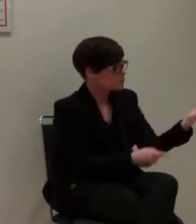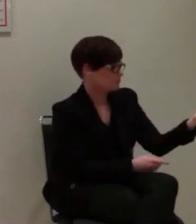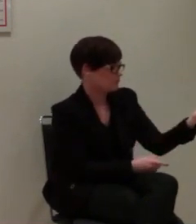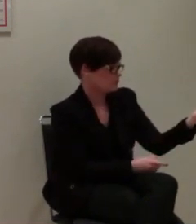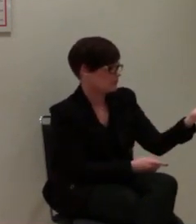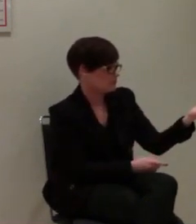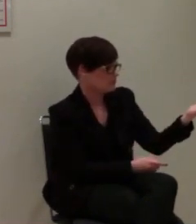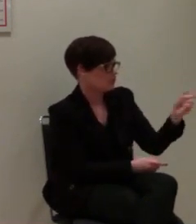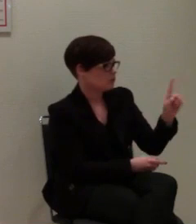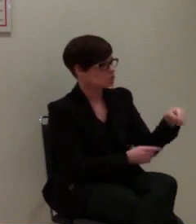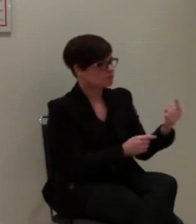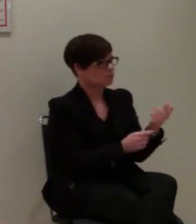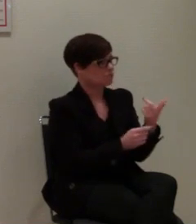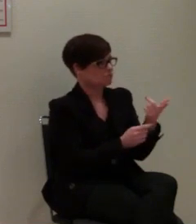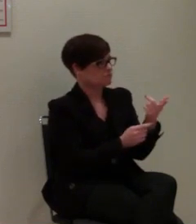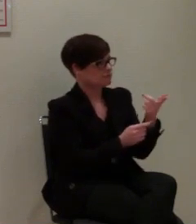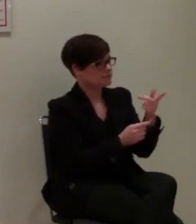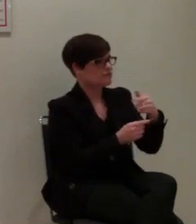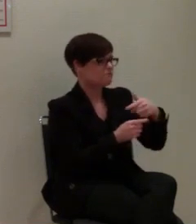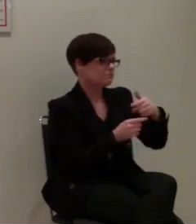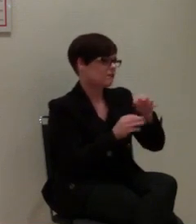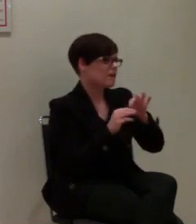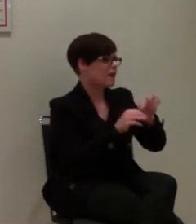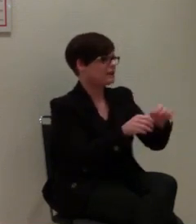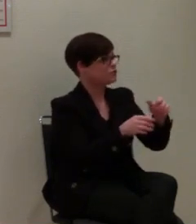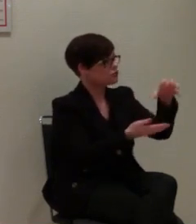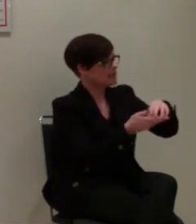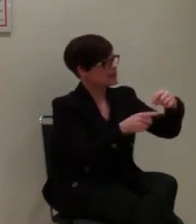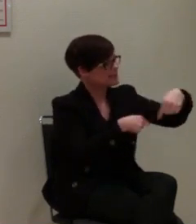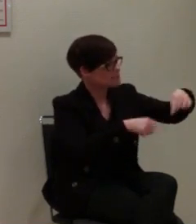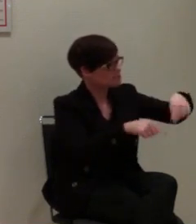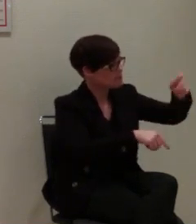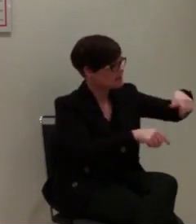den entsprechenden Leitstellendisponenten auf dem Bildschirm zu zaubern.